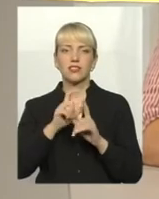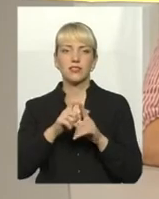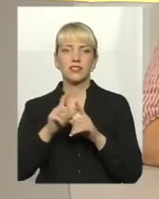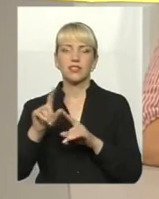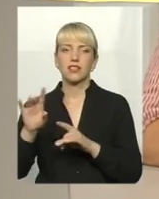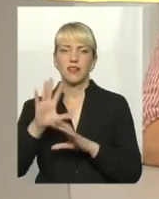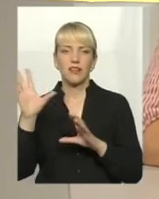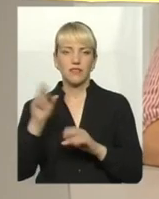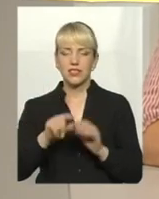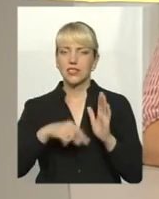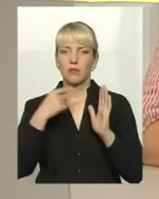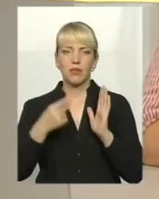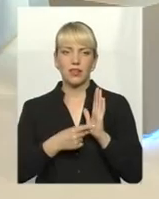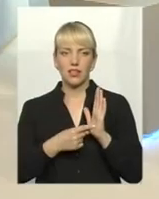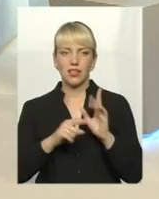Всі питання, які.